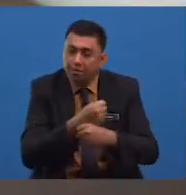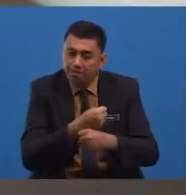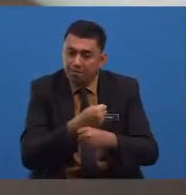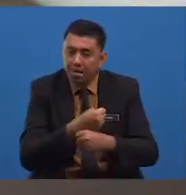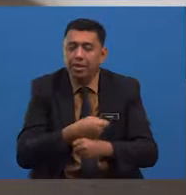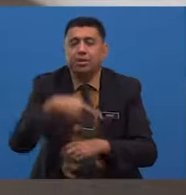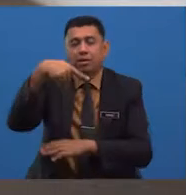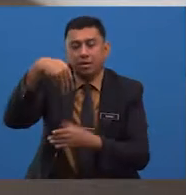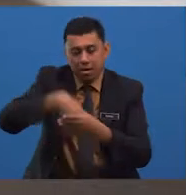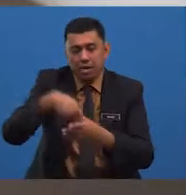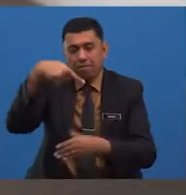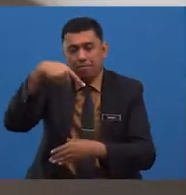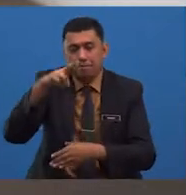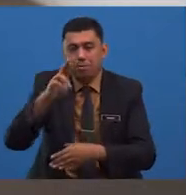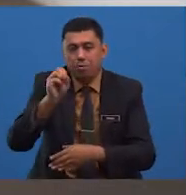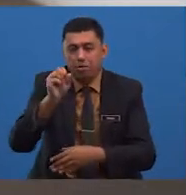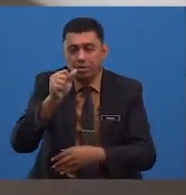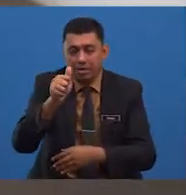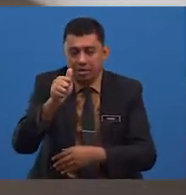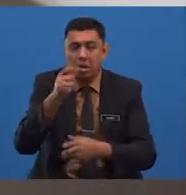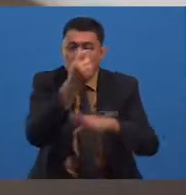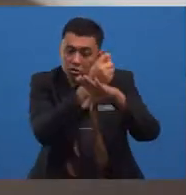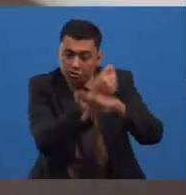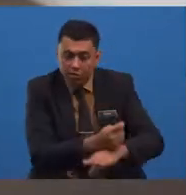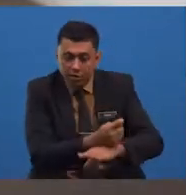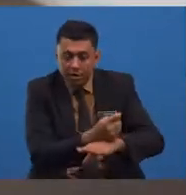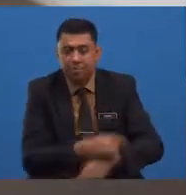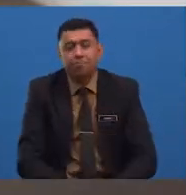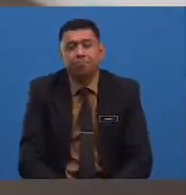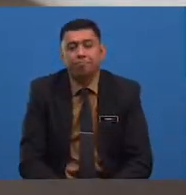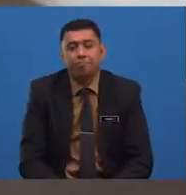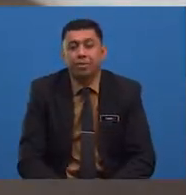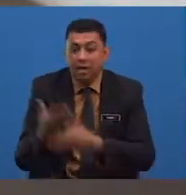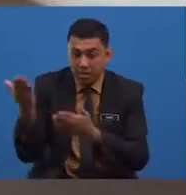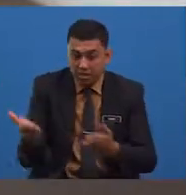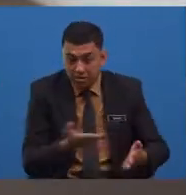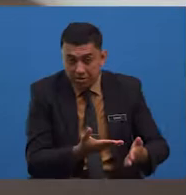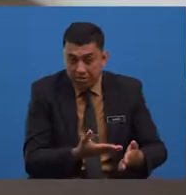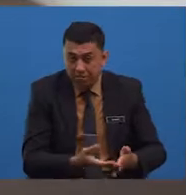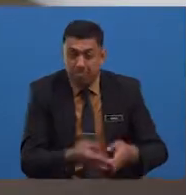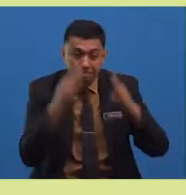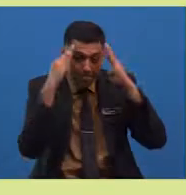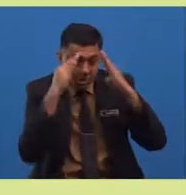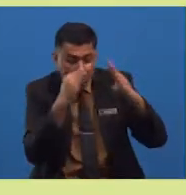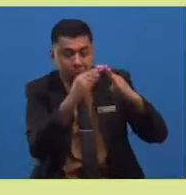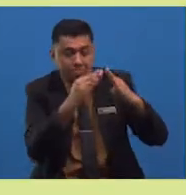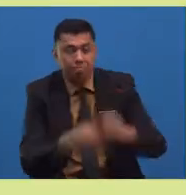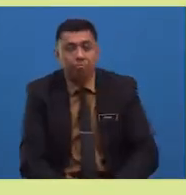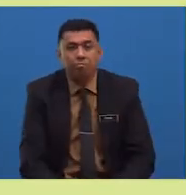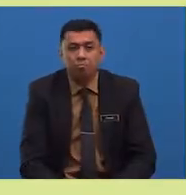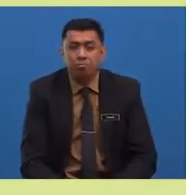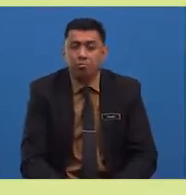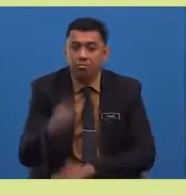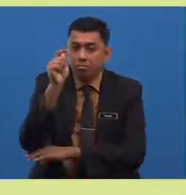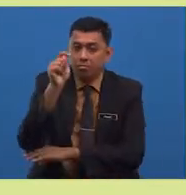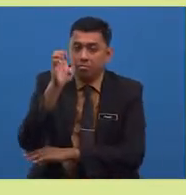tradisional asal padi. Murid-murid, sila ambil perhatian. Tema